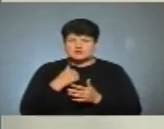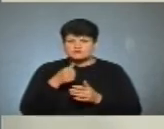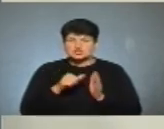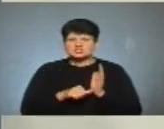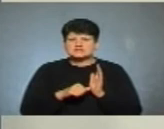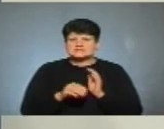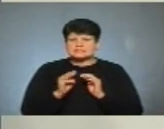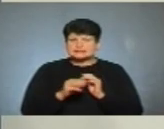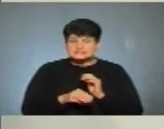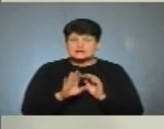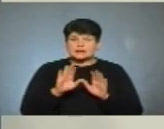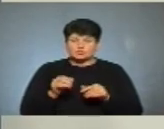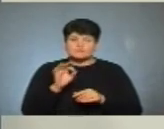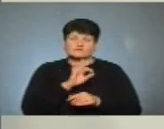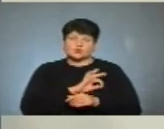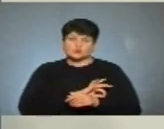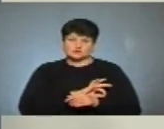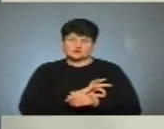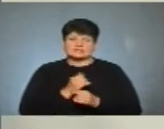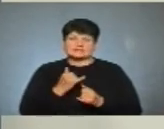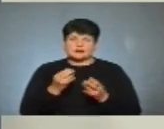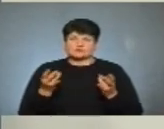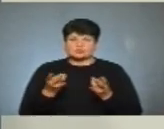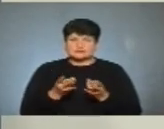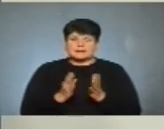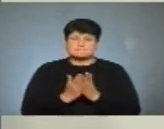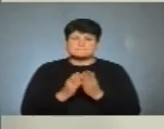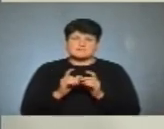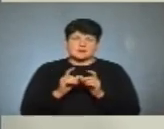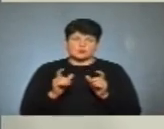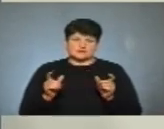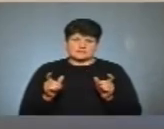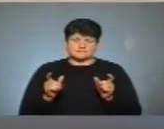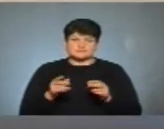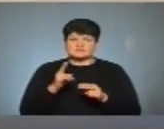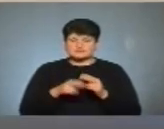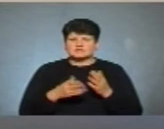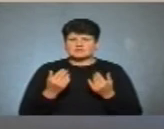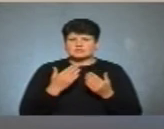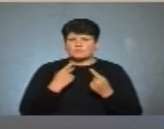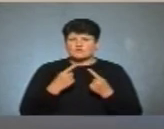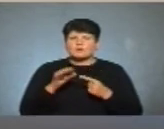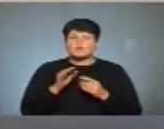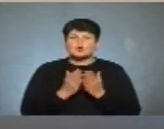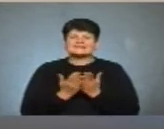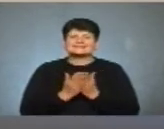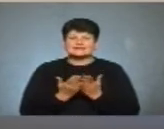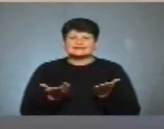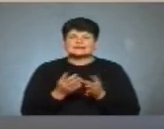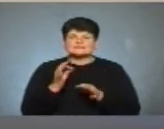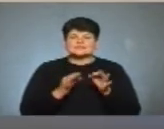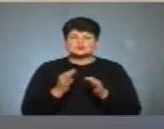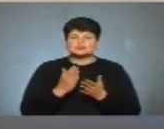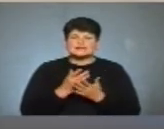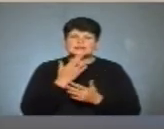тисяч, які потім використовують для потреб бібліотеки. На завершення давайте поговоримо про книги. Який відсоток книг є